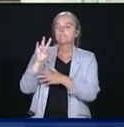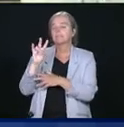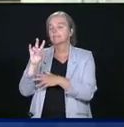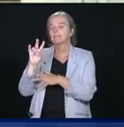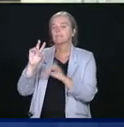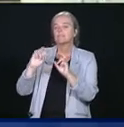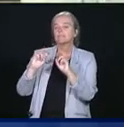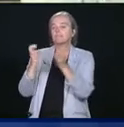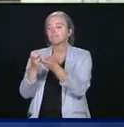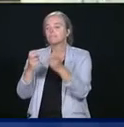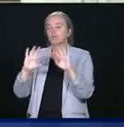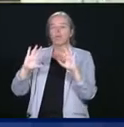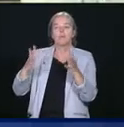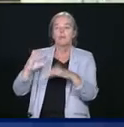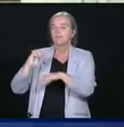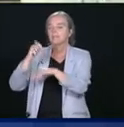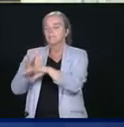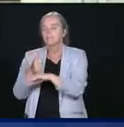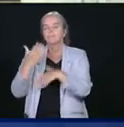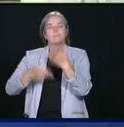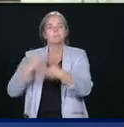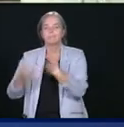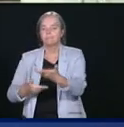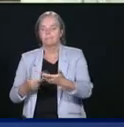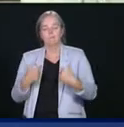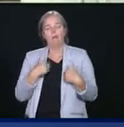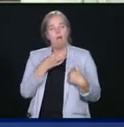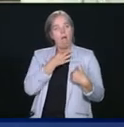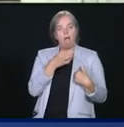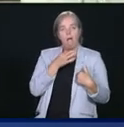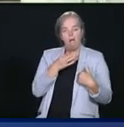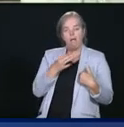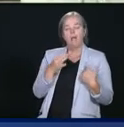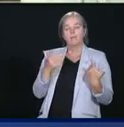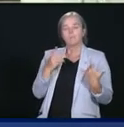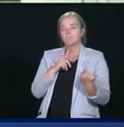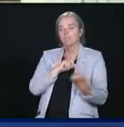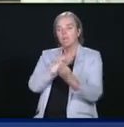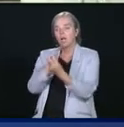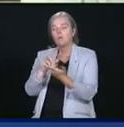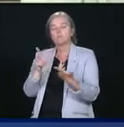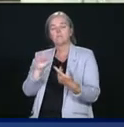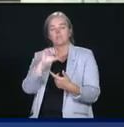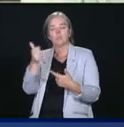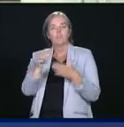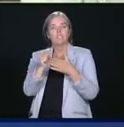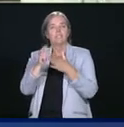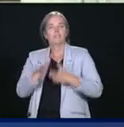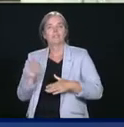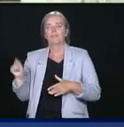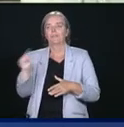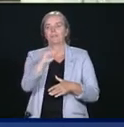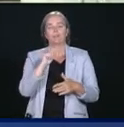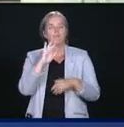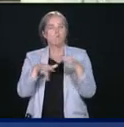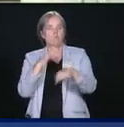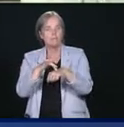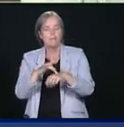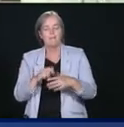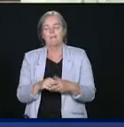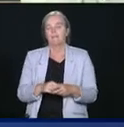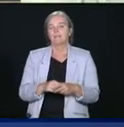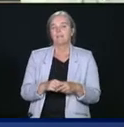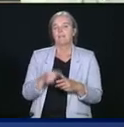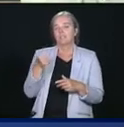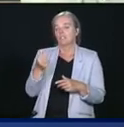je pense qu'il faut qu'il y ait des opportunités pour nous de s'asseoir avec d'autres leaders. Le G20 est un autre forum où, régulièrement, nous